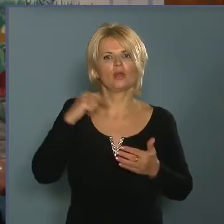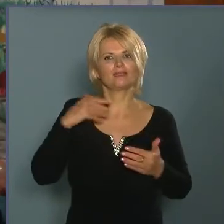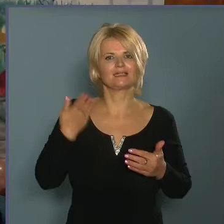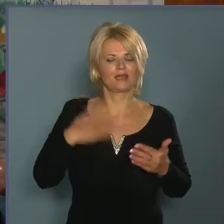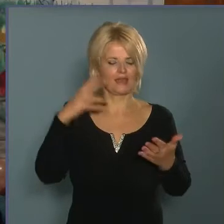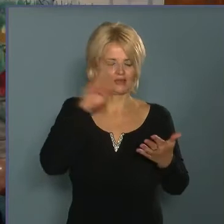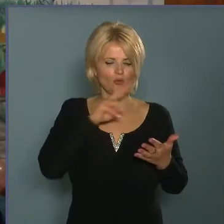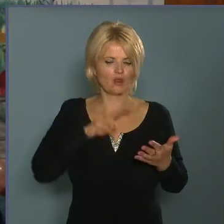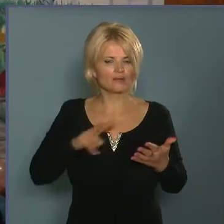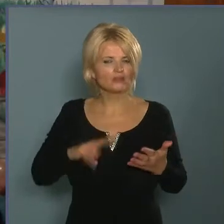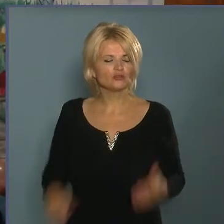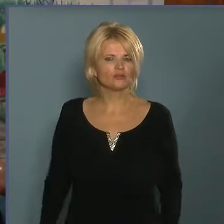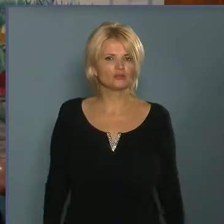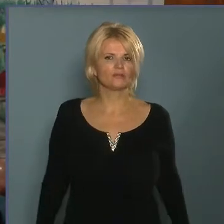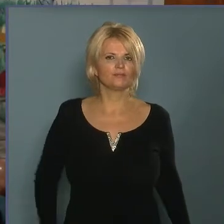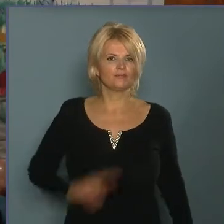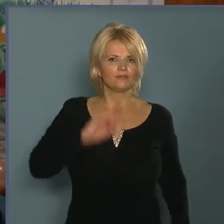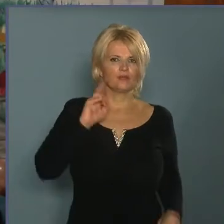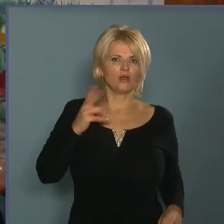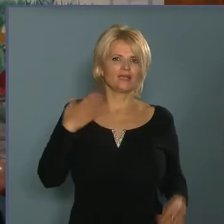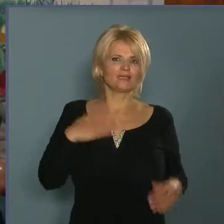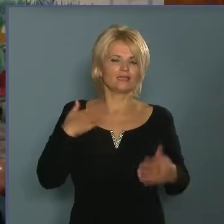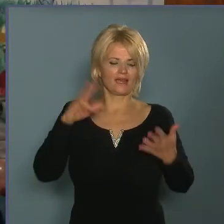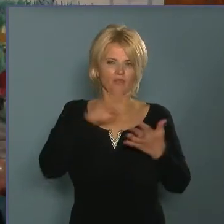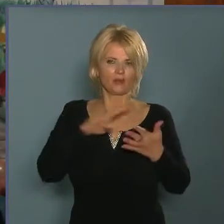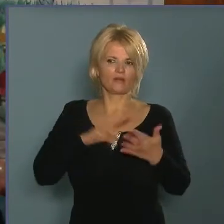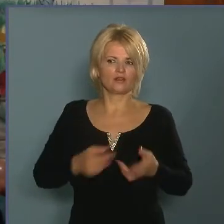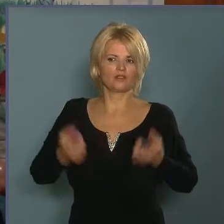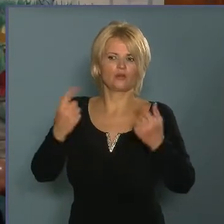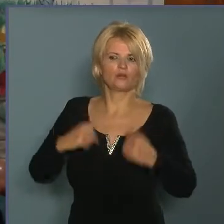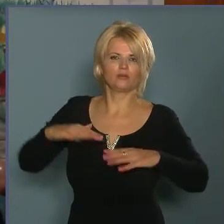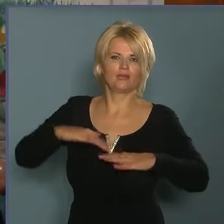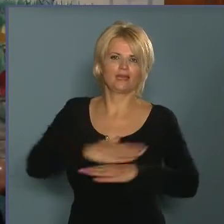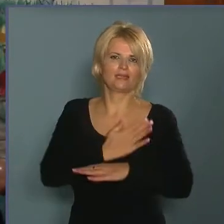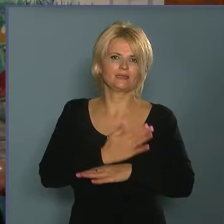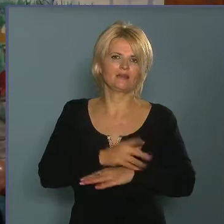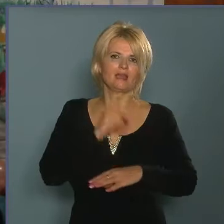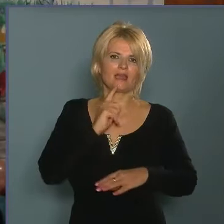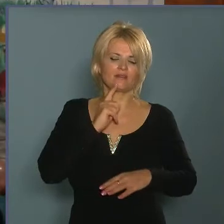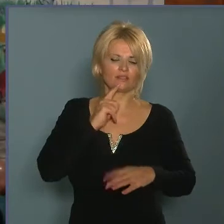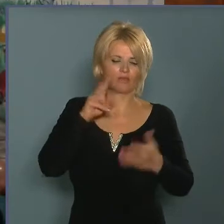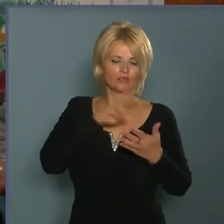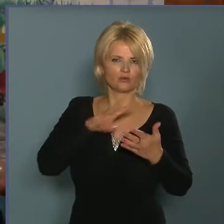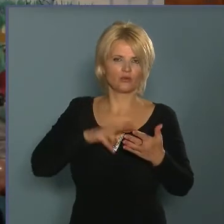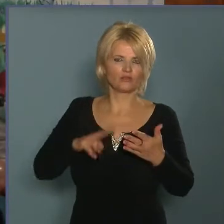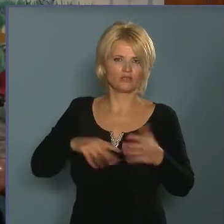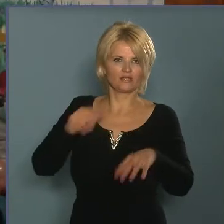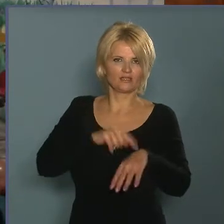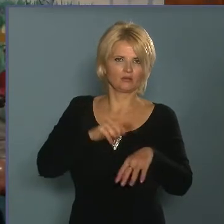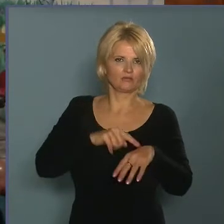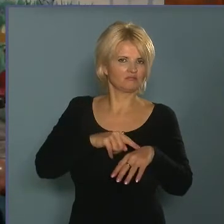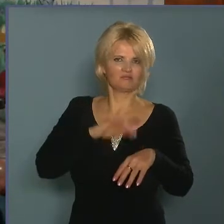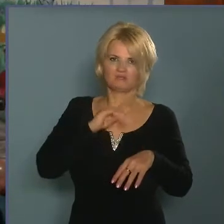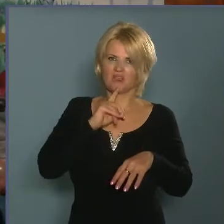olvasni. Ugyanakkor azok, akik szeretnek olvasni, azok közül érzem azt, hogy egyre csökken az, hogy az olvasásra szánt időt